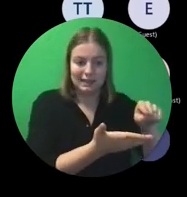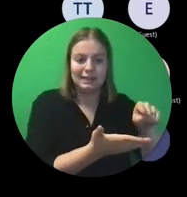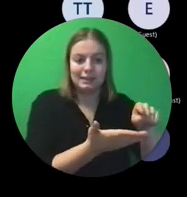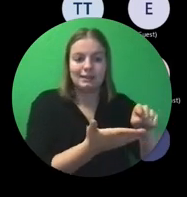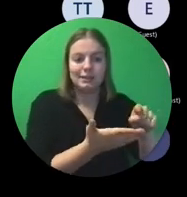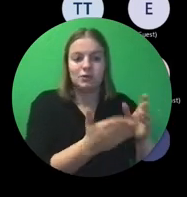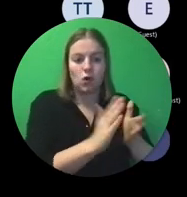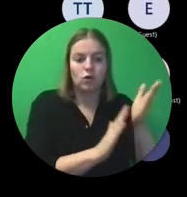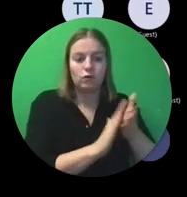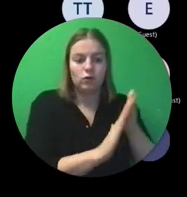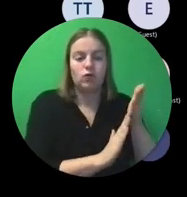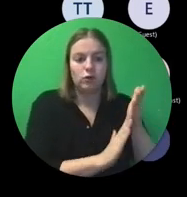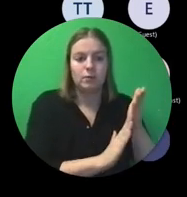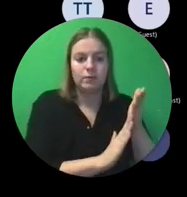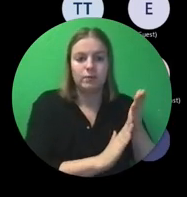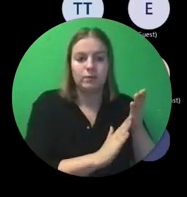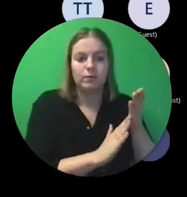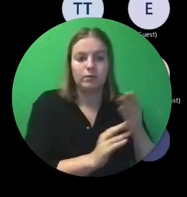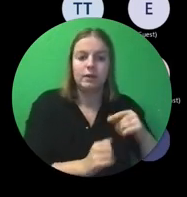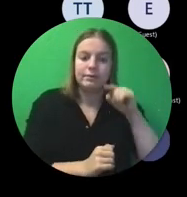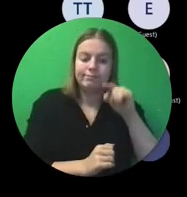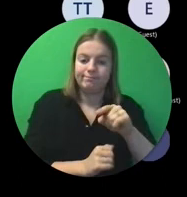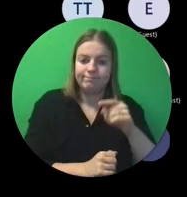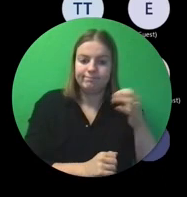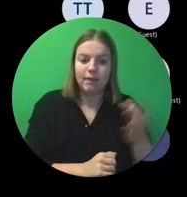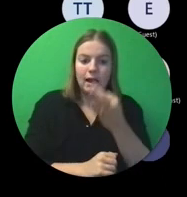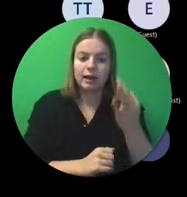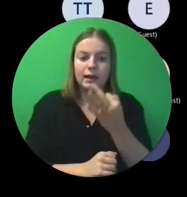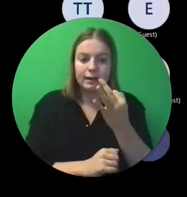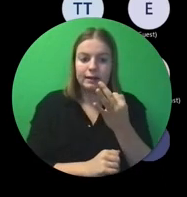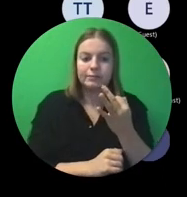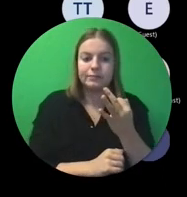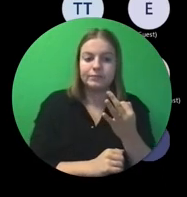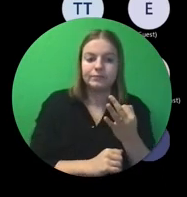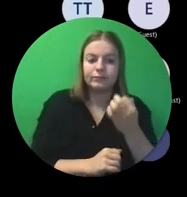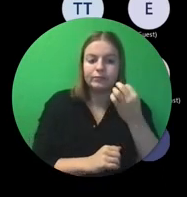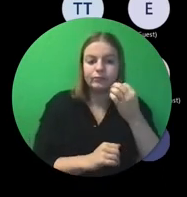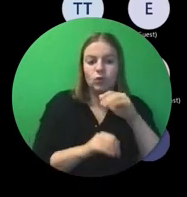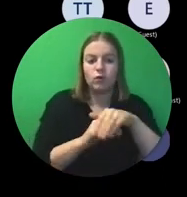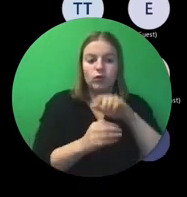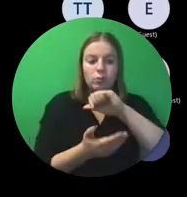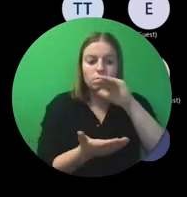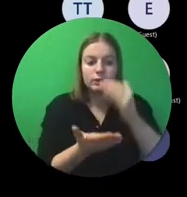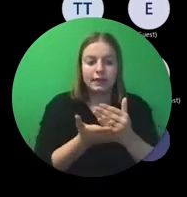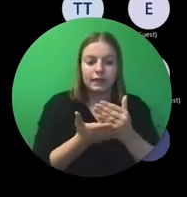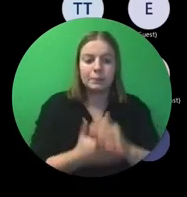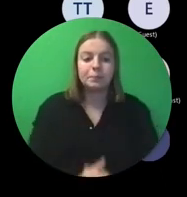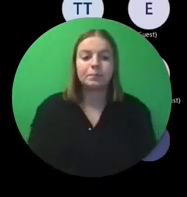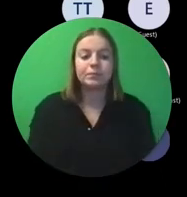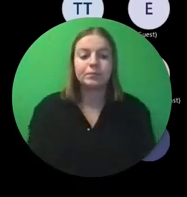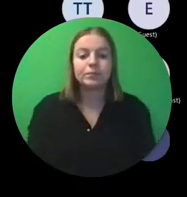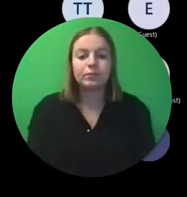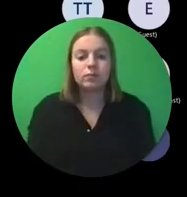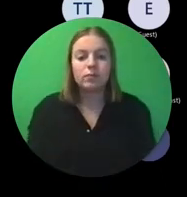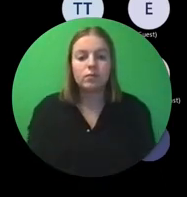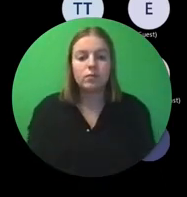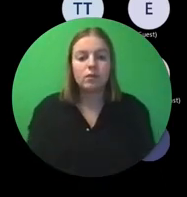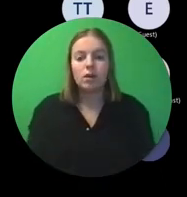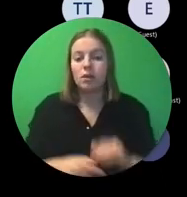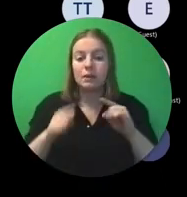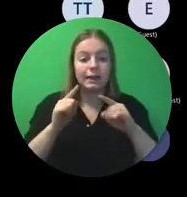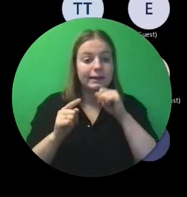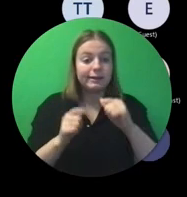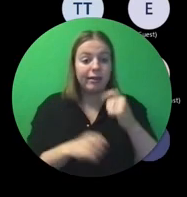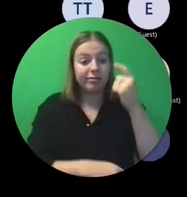Dat is eigenlijk het centrale element in die budgetsamenstelling. Dus geen